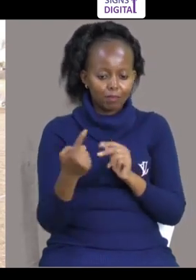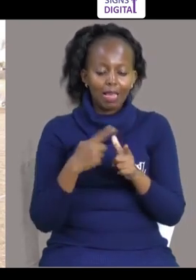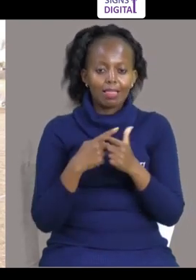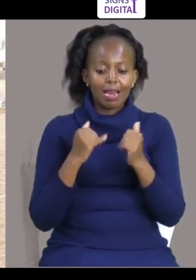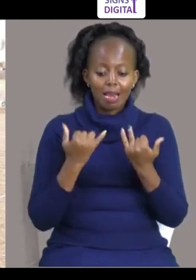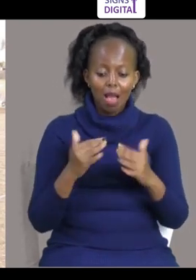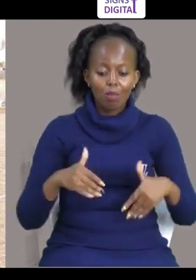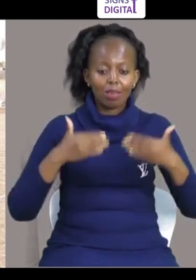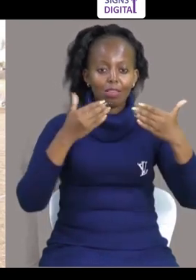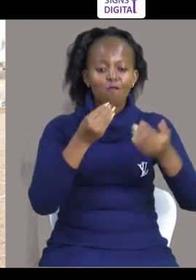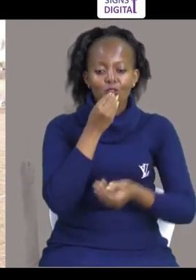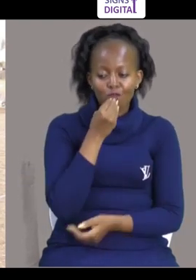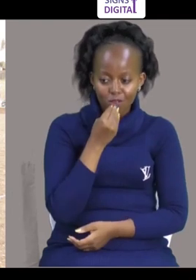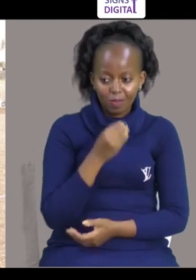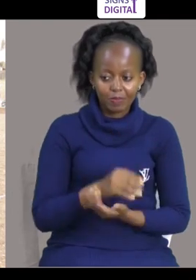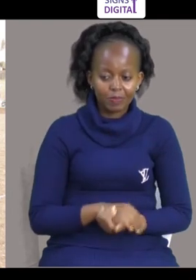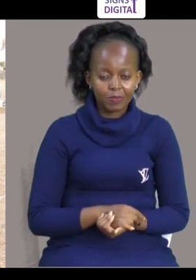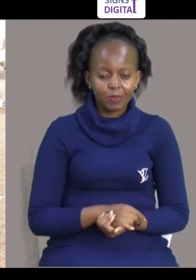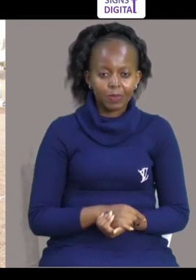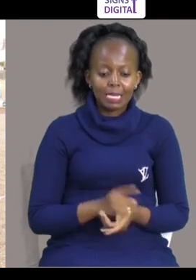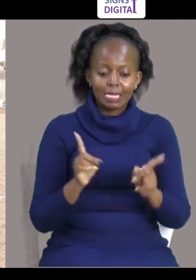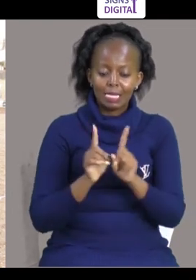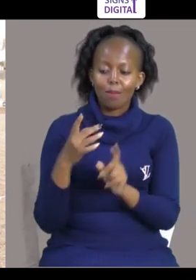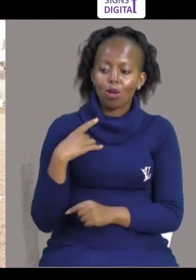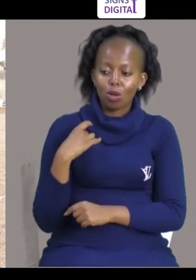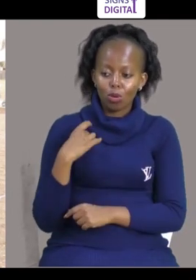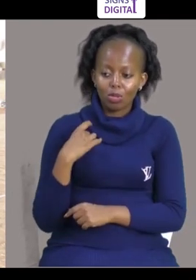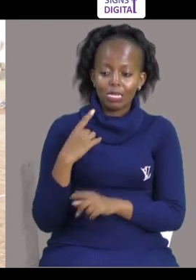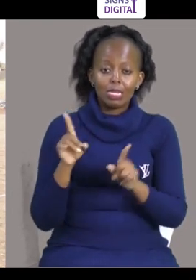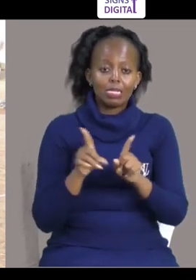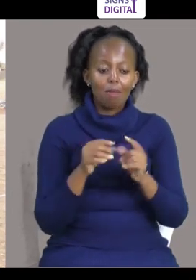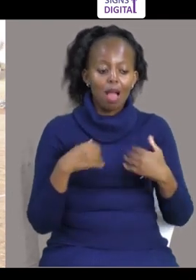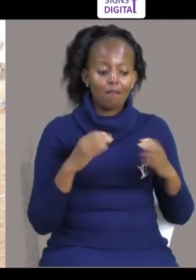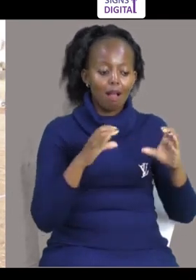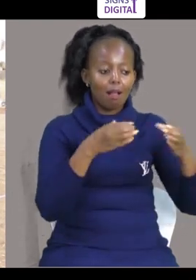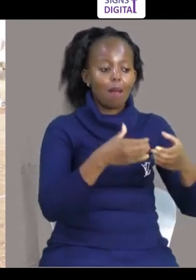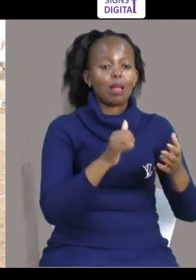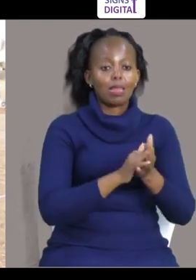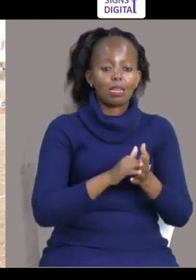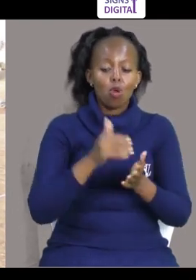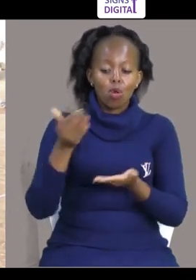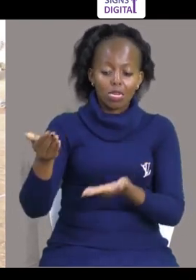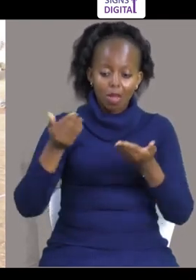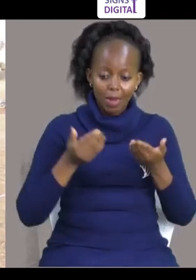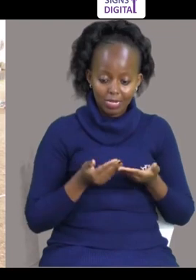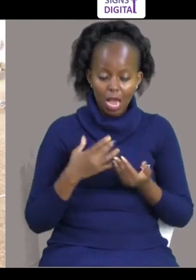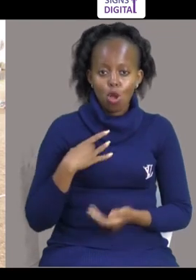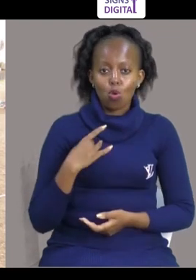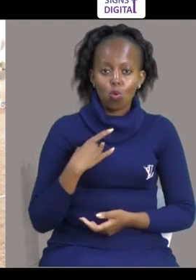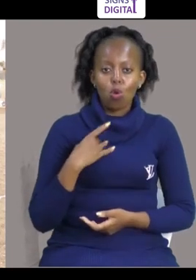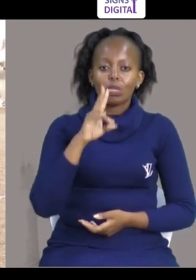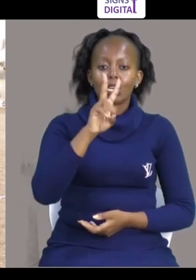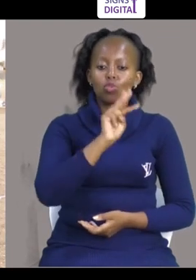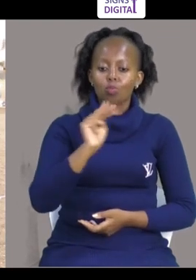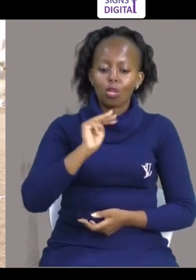Ambo Tukot Mastatia Chakum Namavazi Tayari Nikona Kampuni Ambayo Itakwena Lipatia